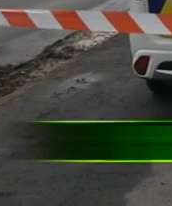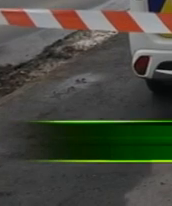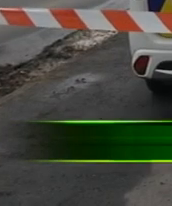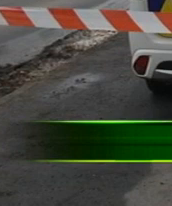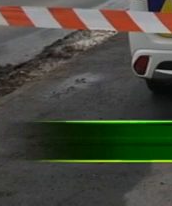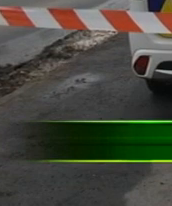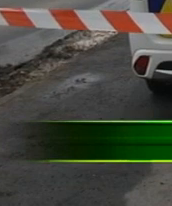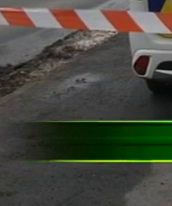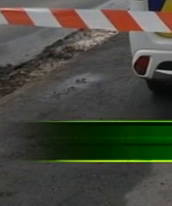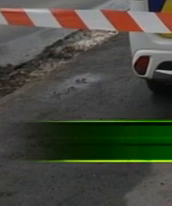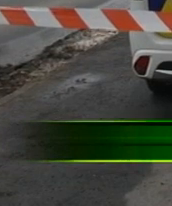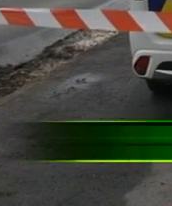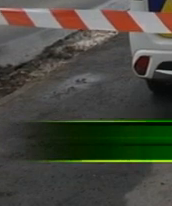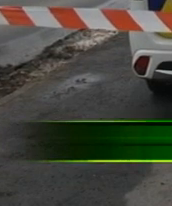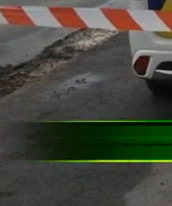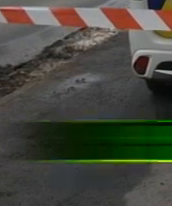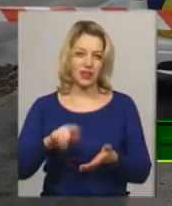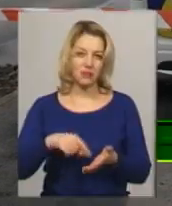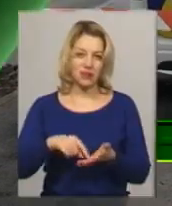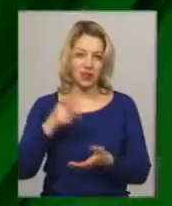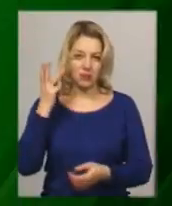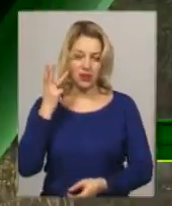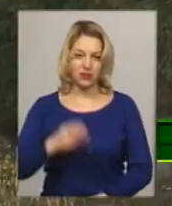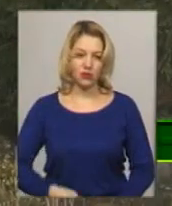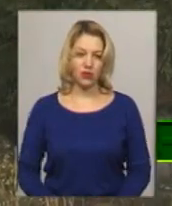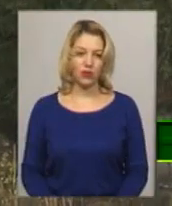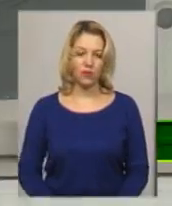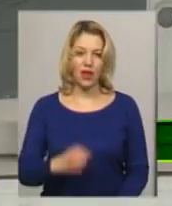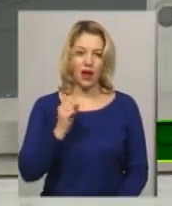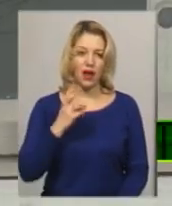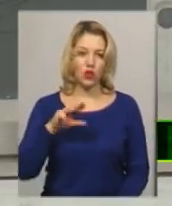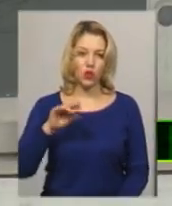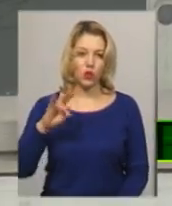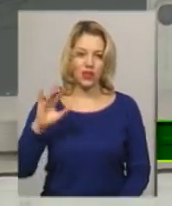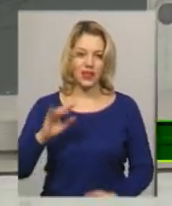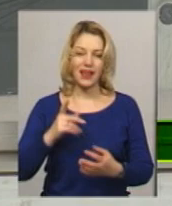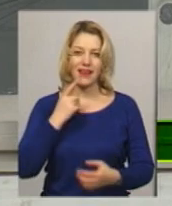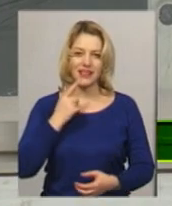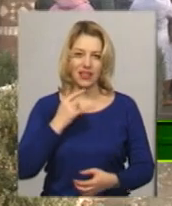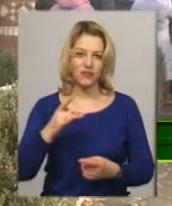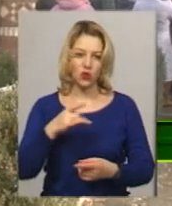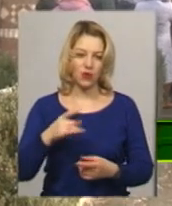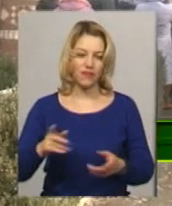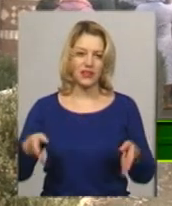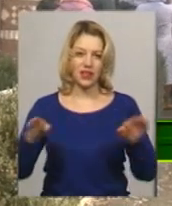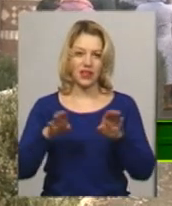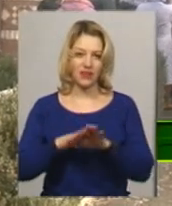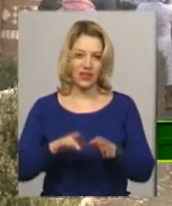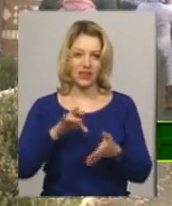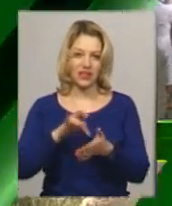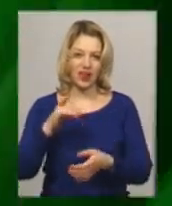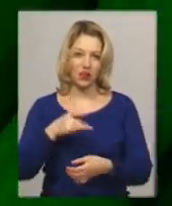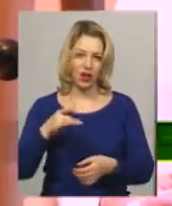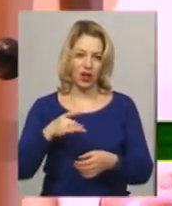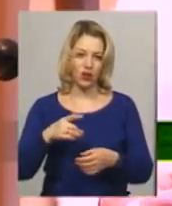Вибухівку сьогодні шукали у центрі Хмельницького. У Антонінах Красилівського району закривають відділення Центральної районної лікарні.